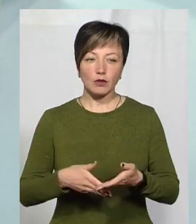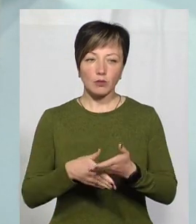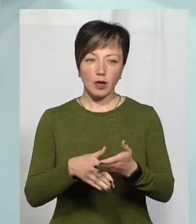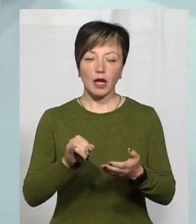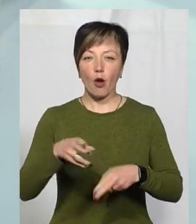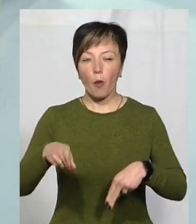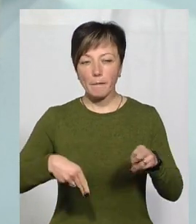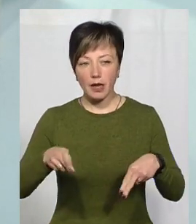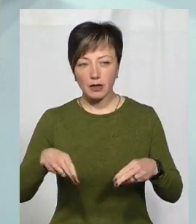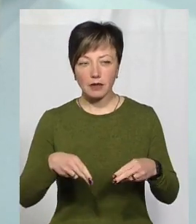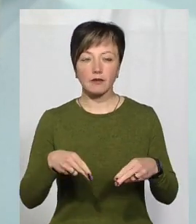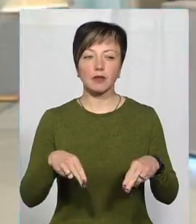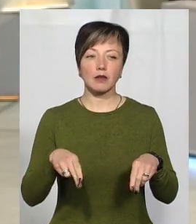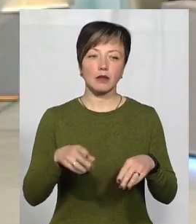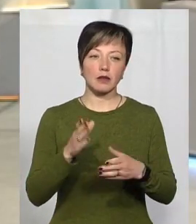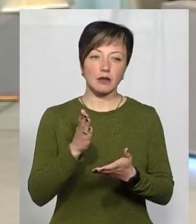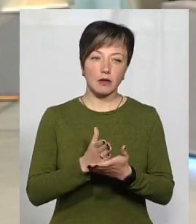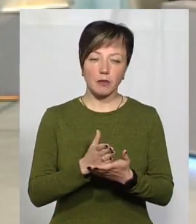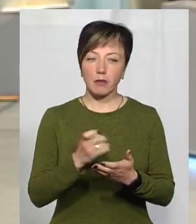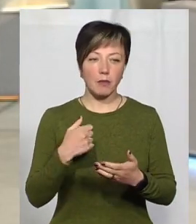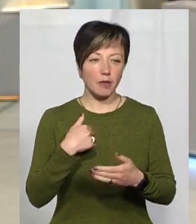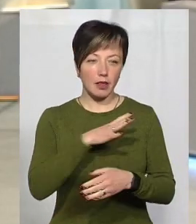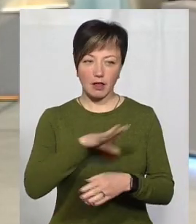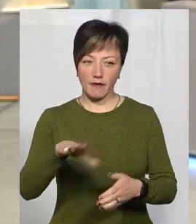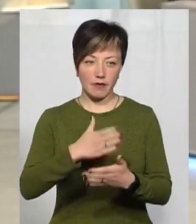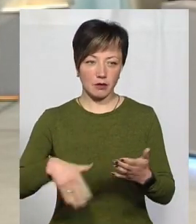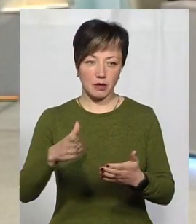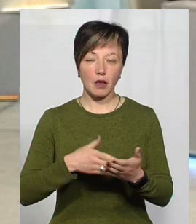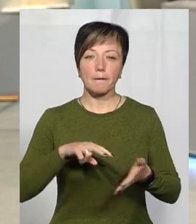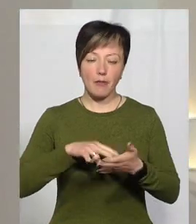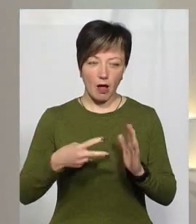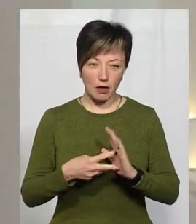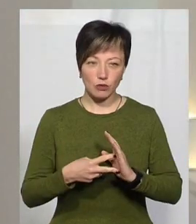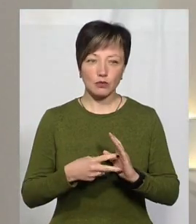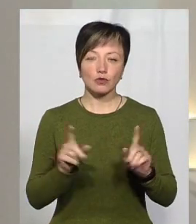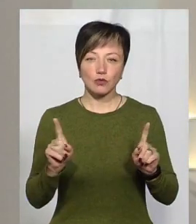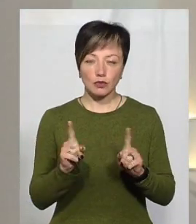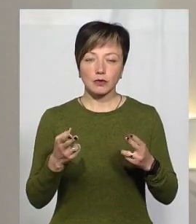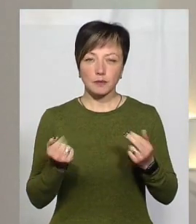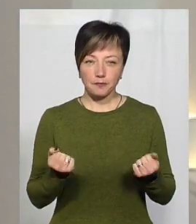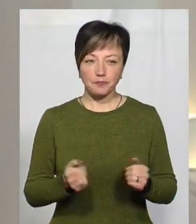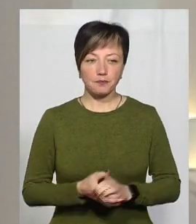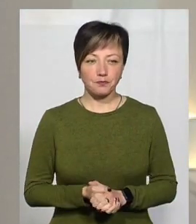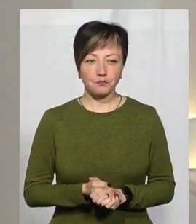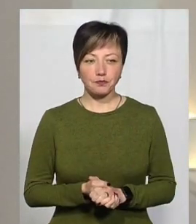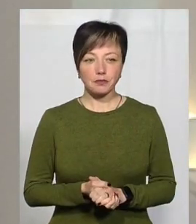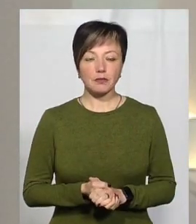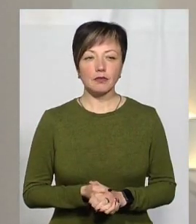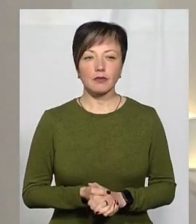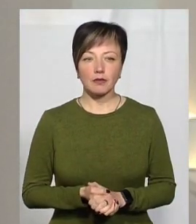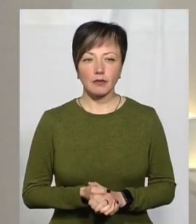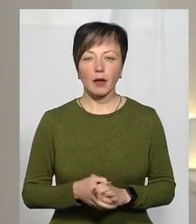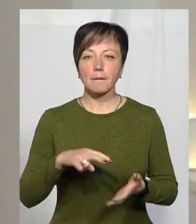І оперативні втручання, оргушерстві ми не відміняли. Тобто планові ті, які потребують